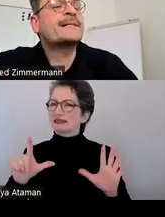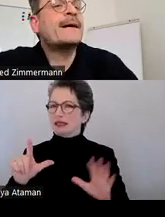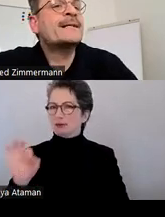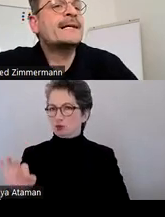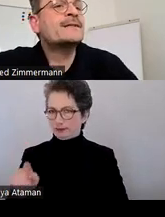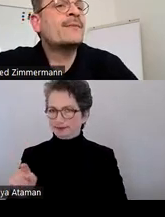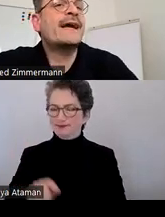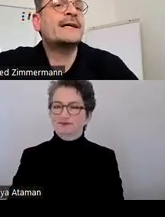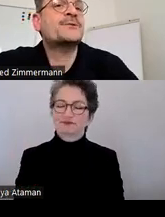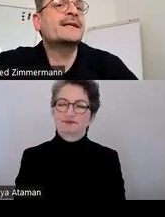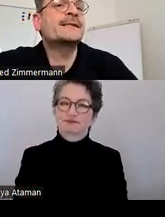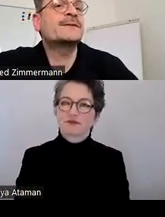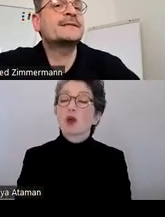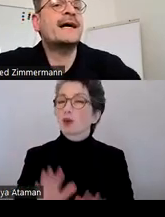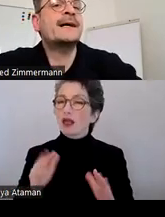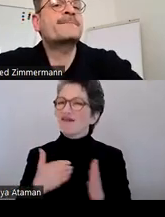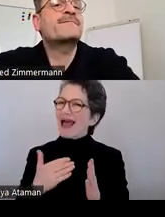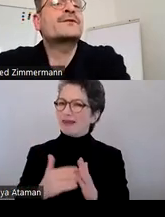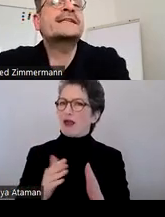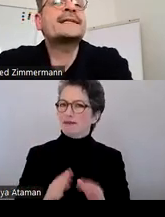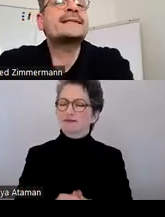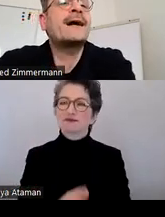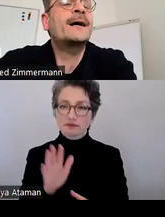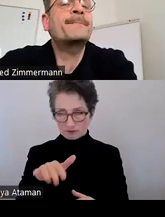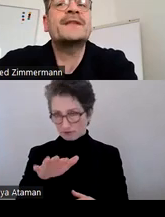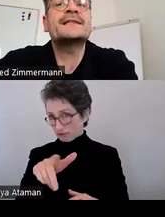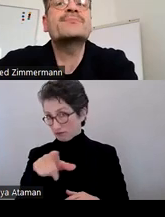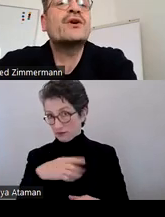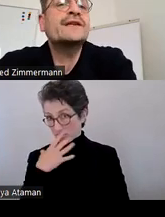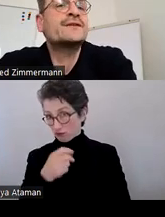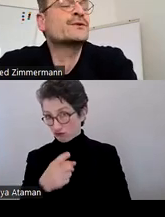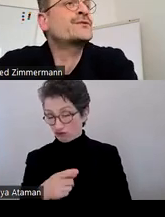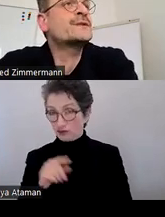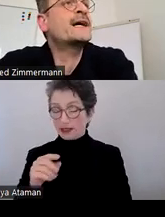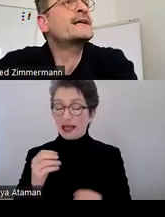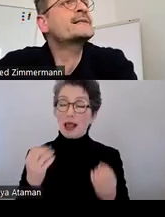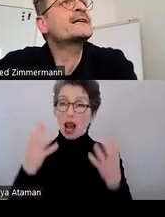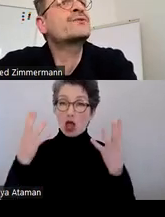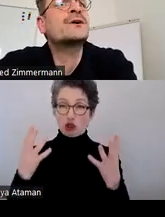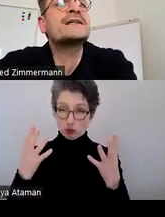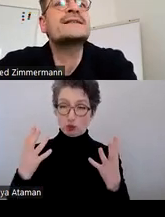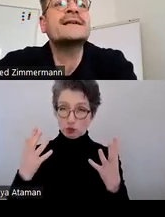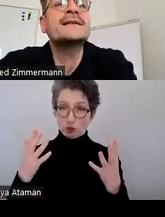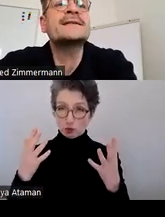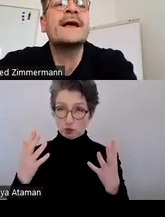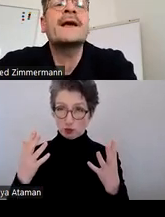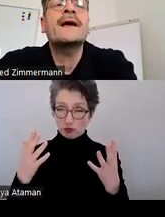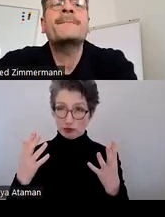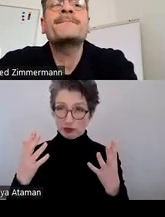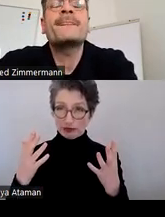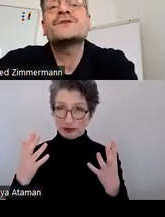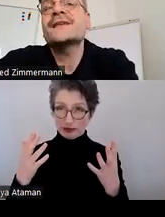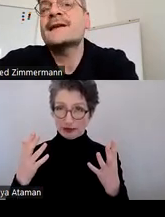Jetzt kann man das Ganze nochmal weiterspielen und sagen, wir wollen jetzt aber, dass die Beleuchtung unserer Leserin oder unseres Lesers